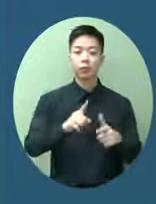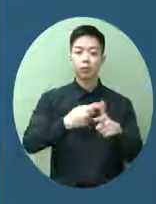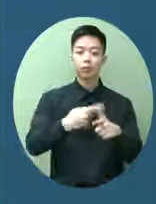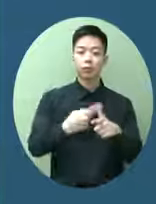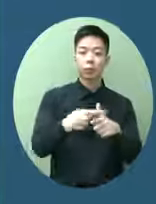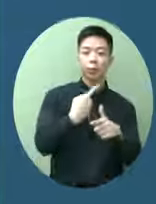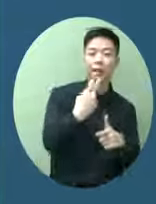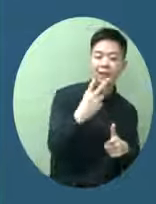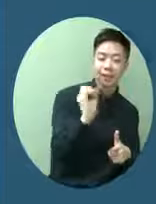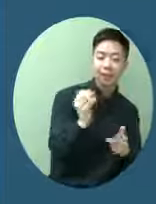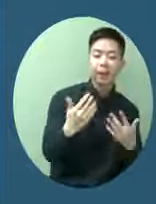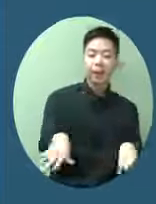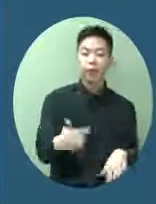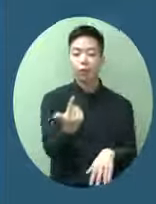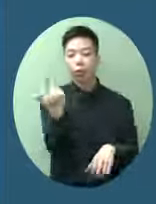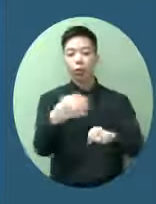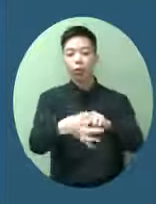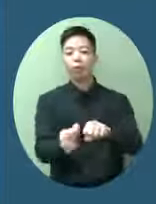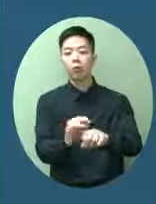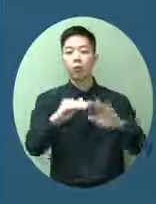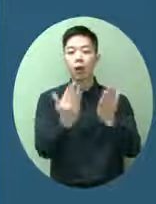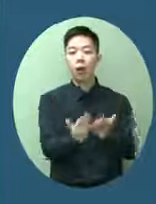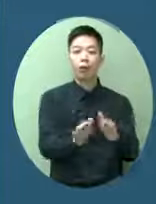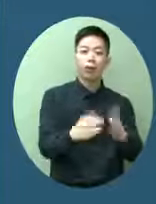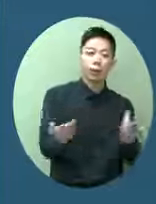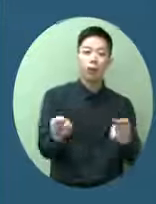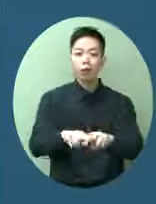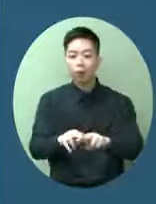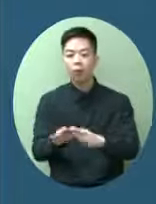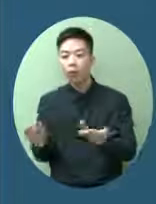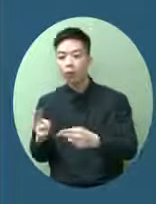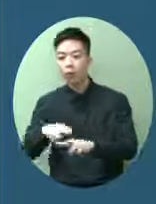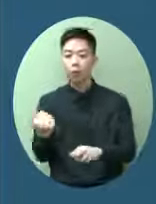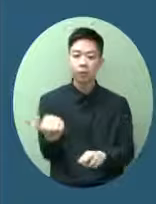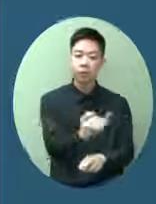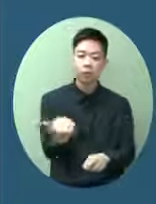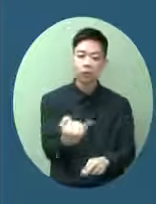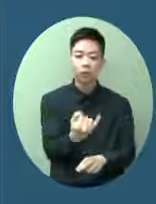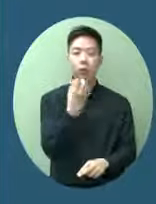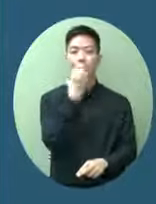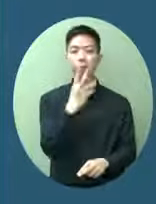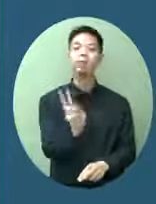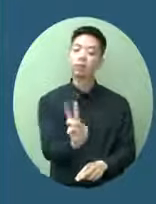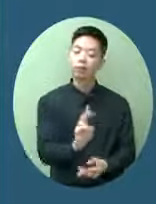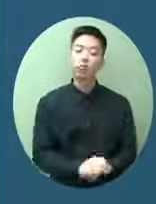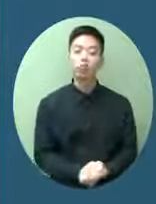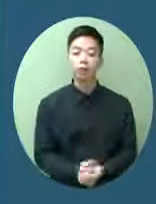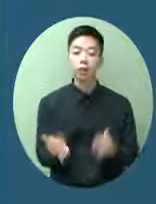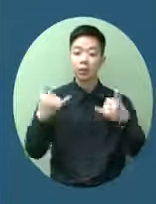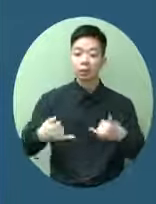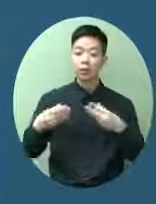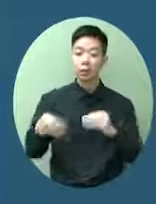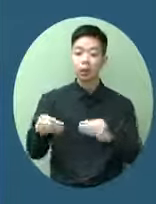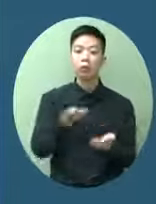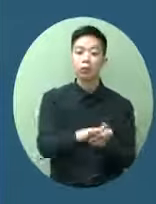到很多地方的學校時開時山我們也是這樣的情況同學沒有了面授課程沒有了學校生活